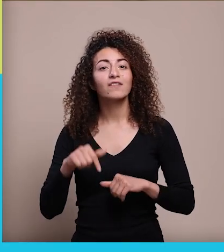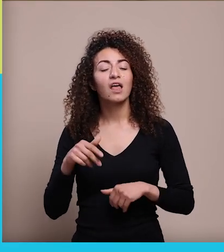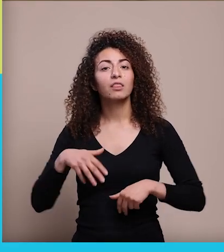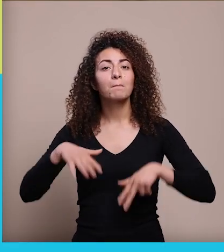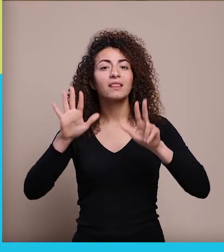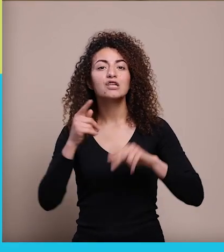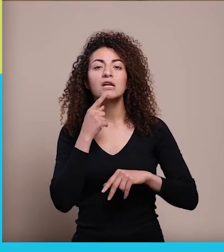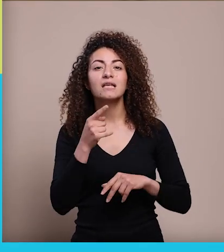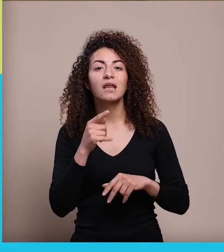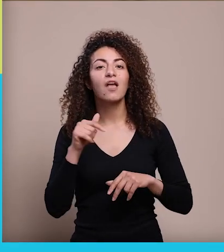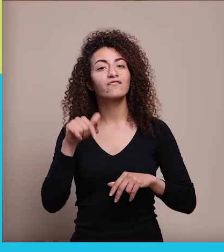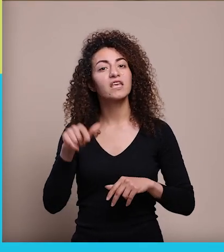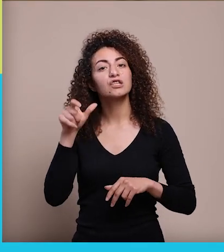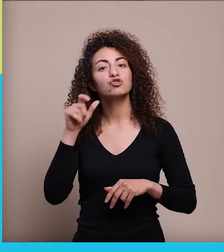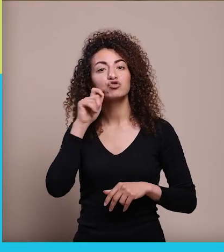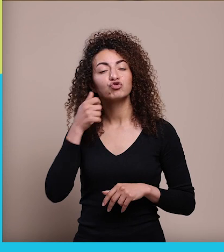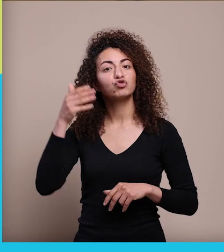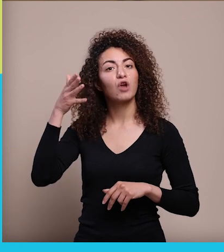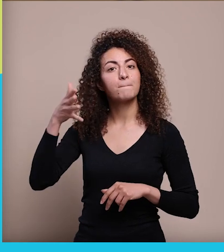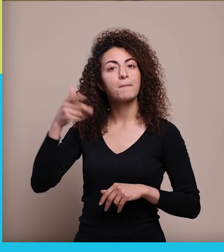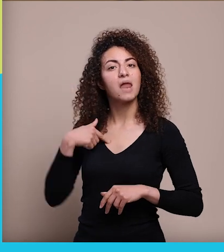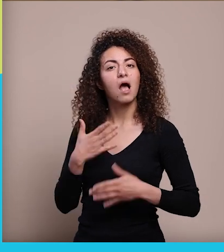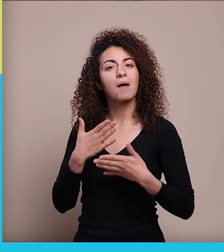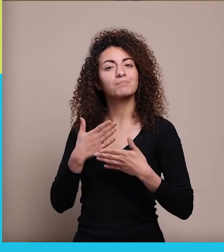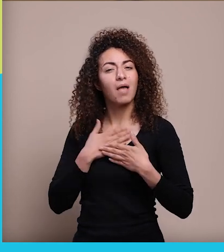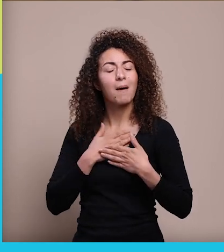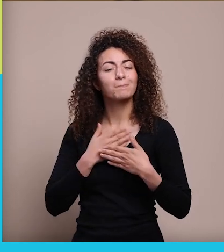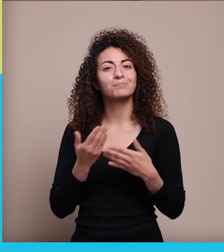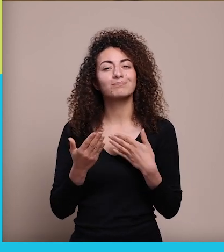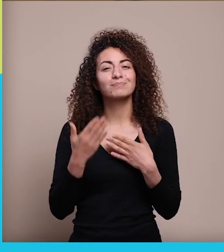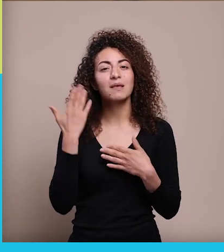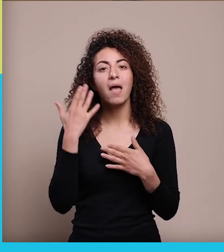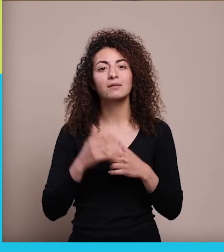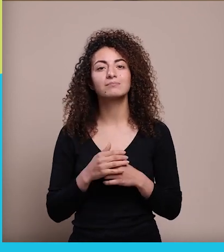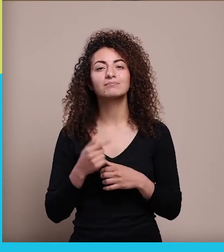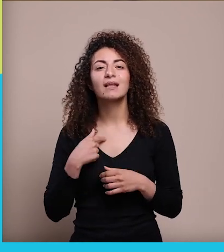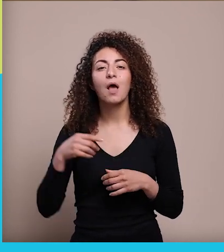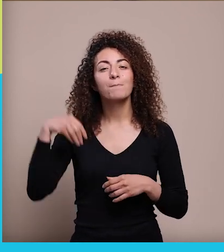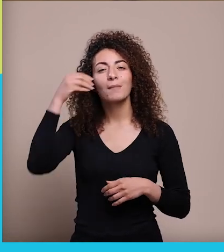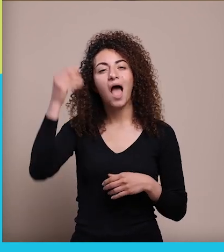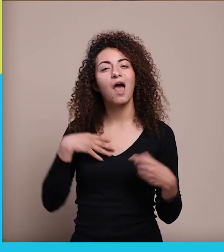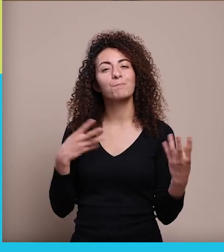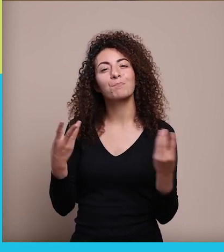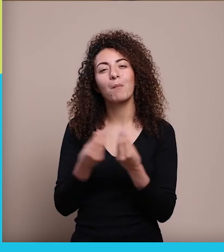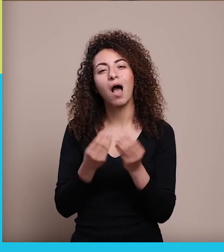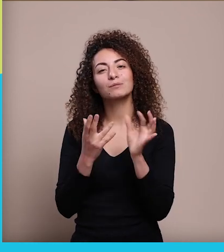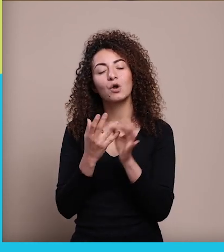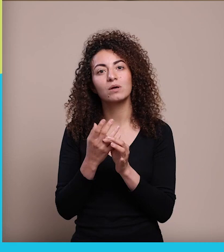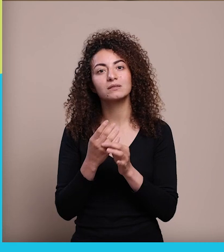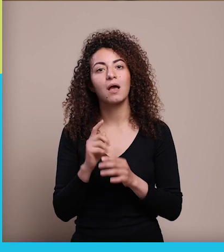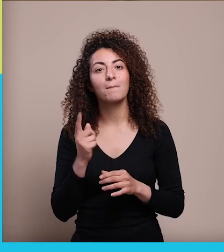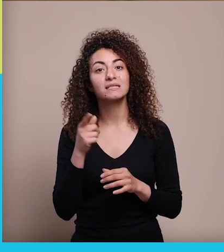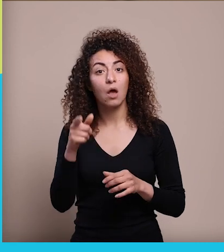لمدة 18 سنة مع شاب كنا نحلم أن نكون مع بعض بس